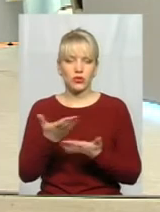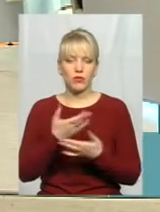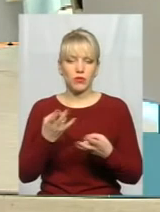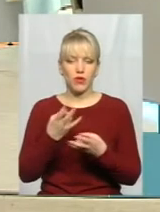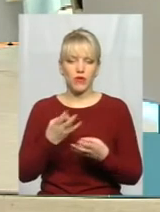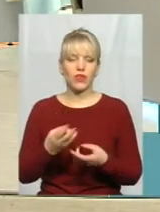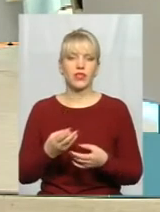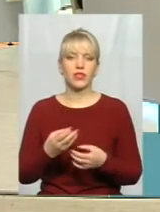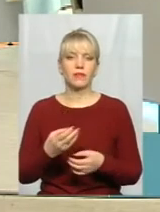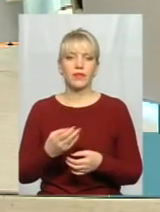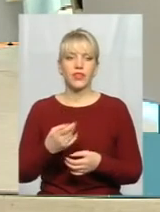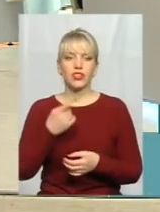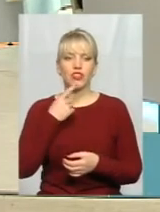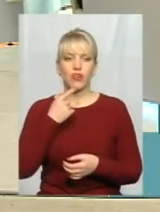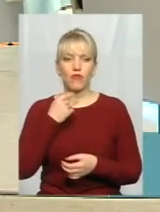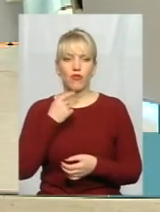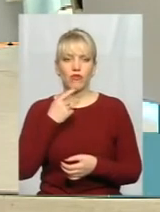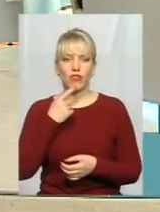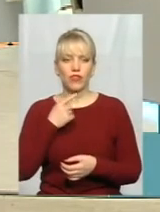червоно-чорний...